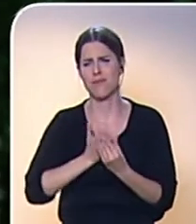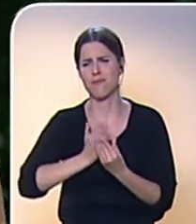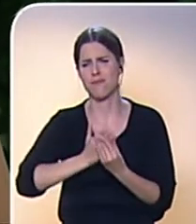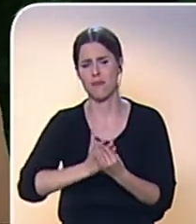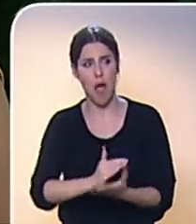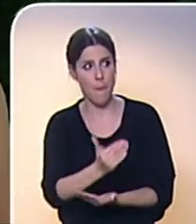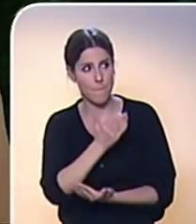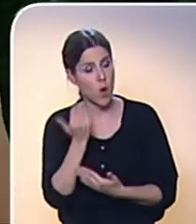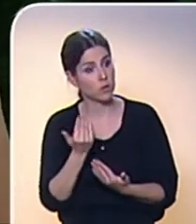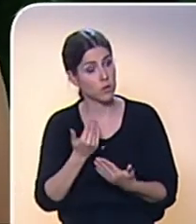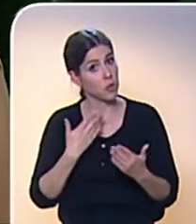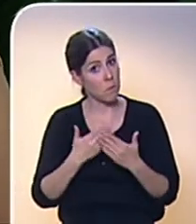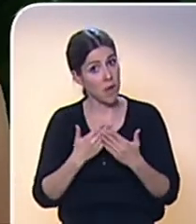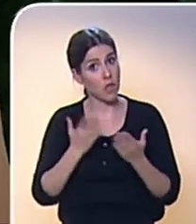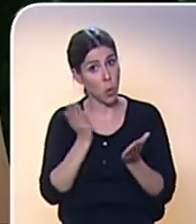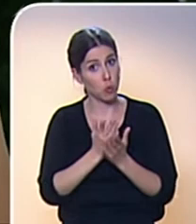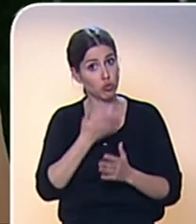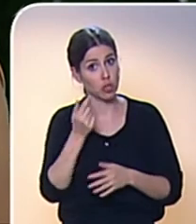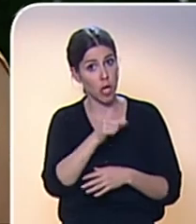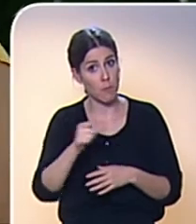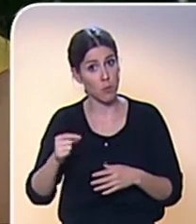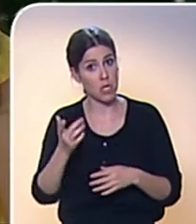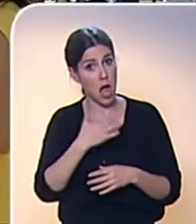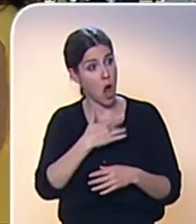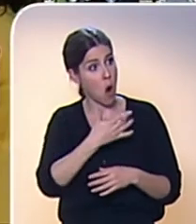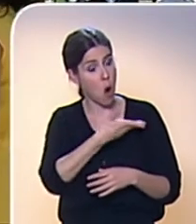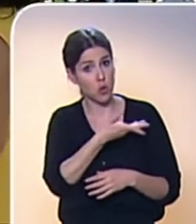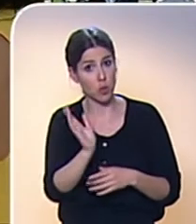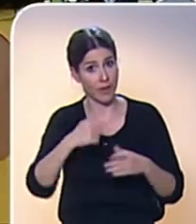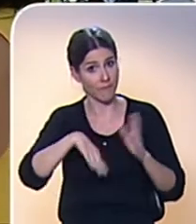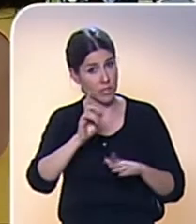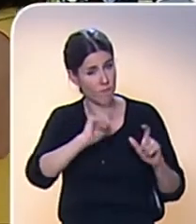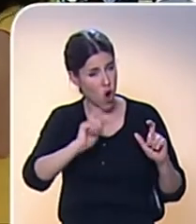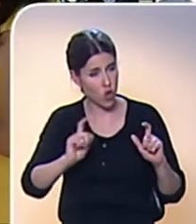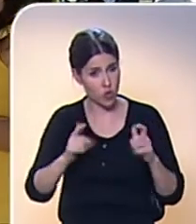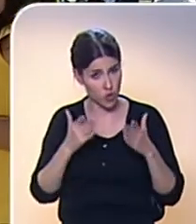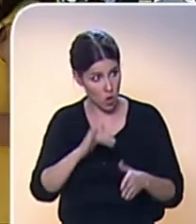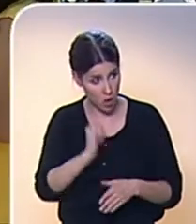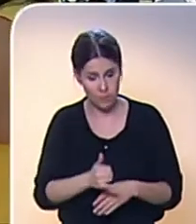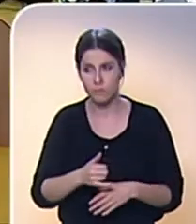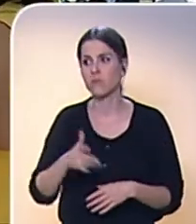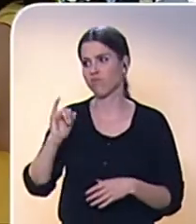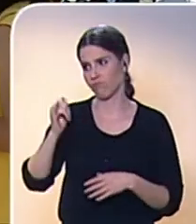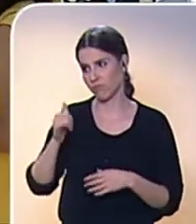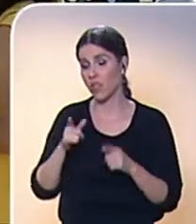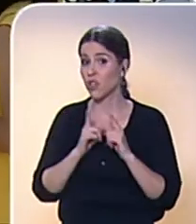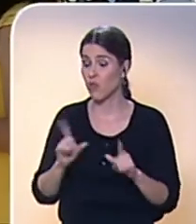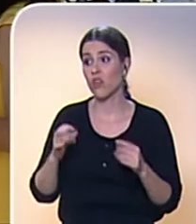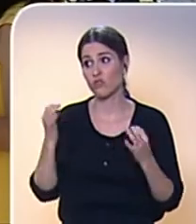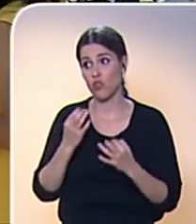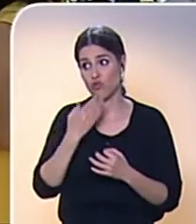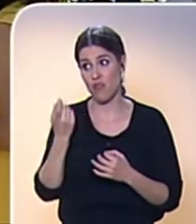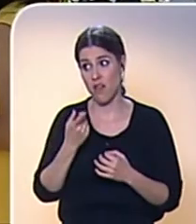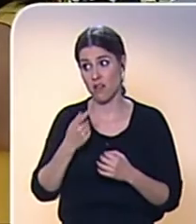obecný trend lidí v České republice? Je to obecný trend. Češi čím dál tím více fotí. Je to dáno i tím vývojem vlastně technologií, kdy